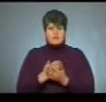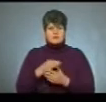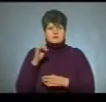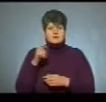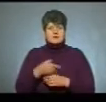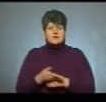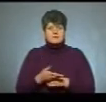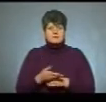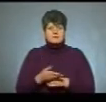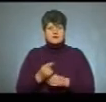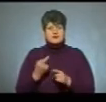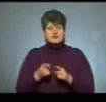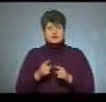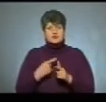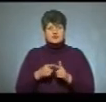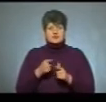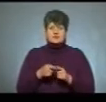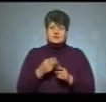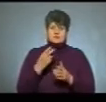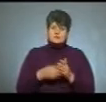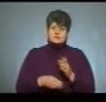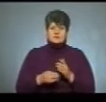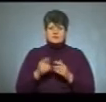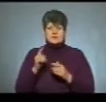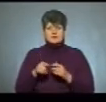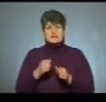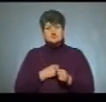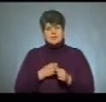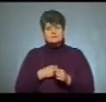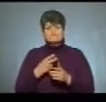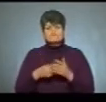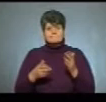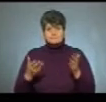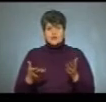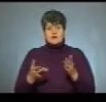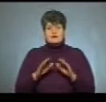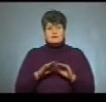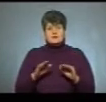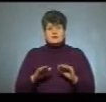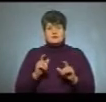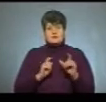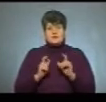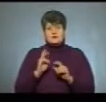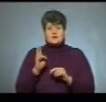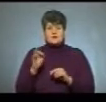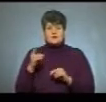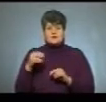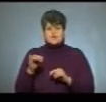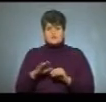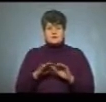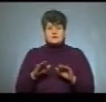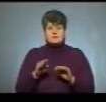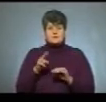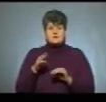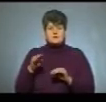Чи вони поступаються, можливо, знанням, які мають школя? На поступаються. Як студенти коледжів, так і учні профтехосвіти